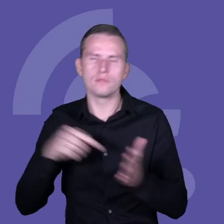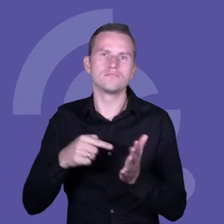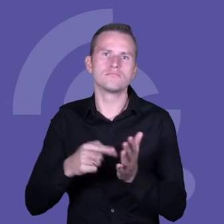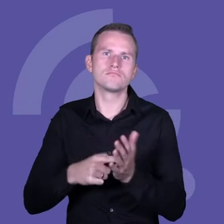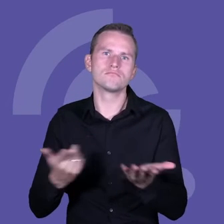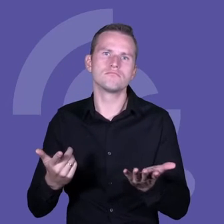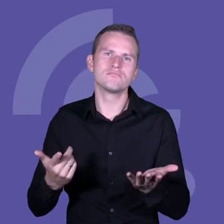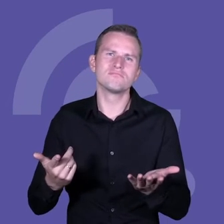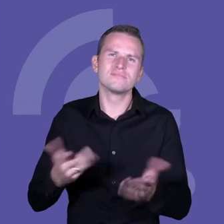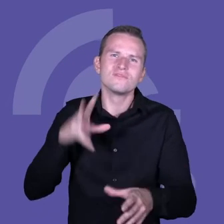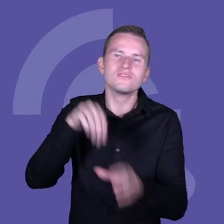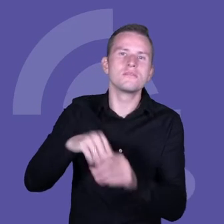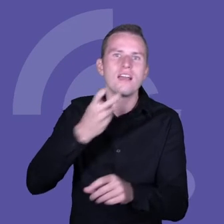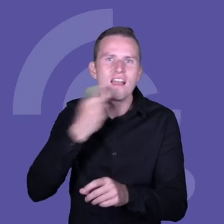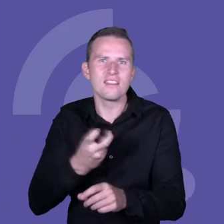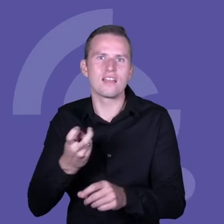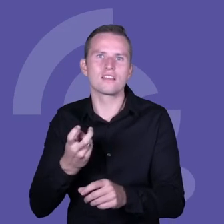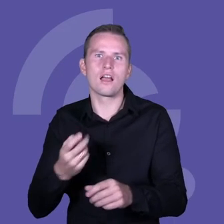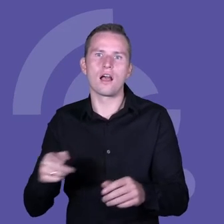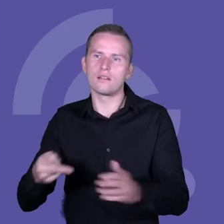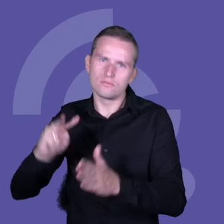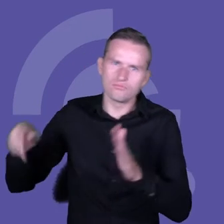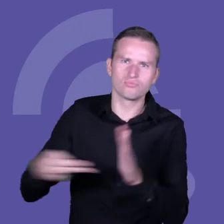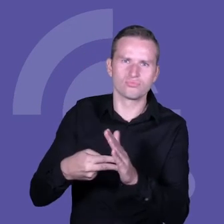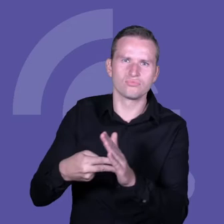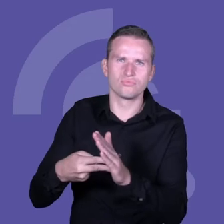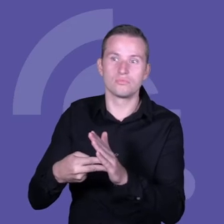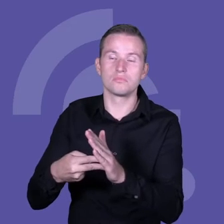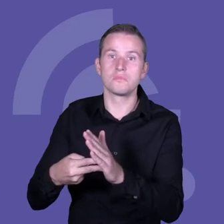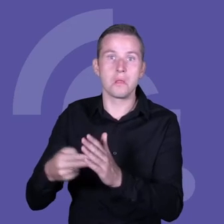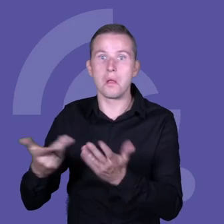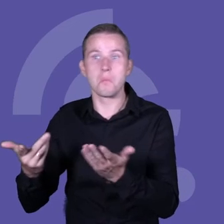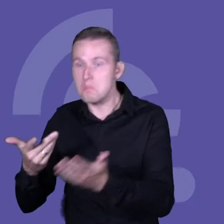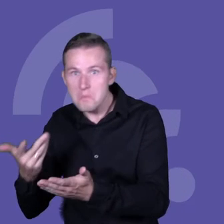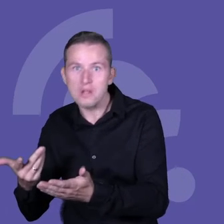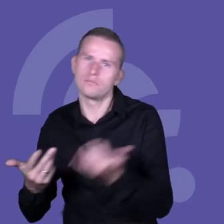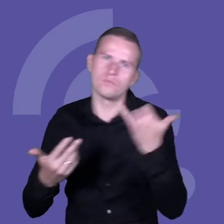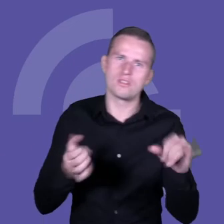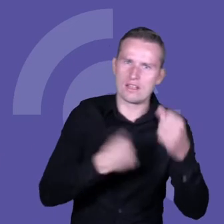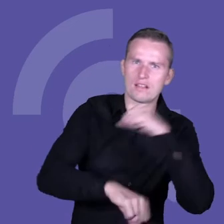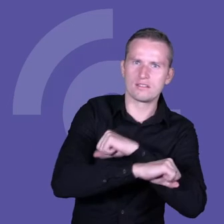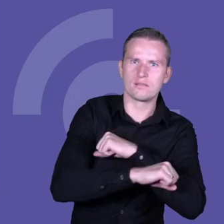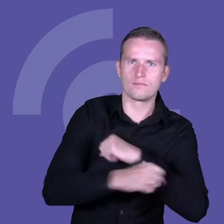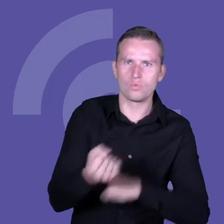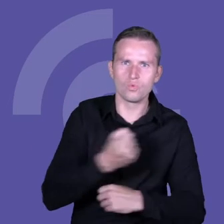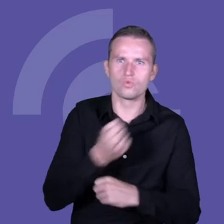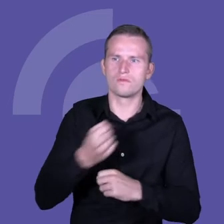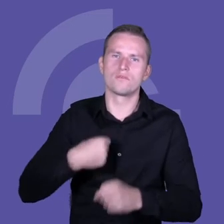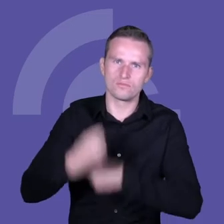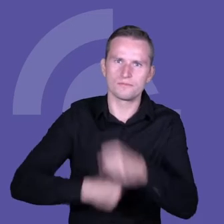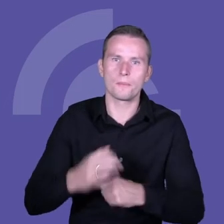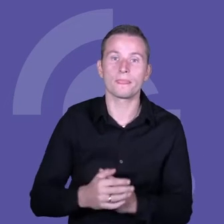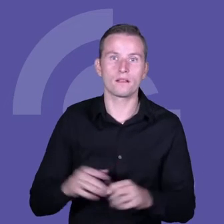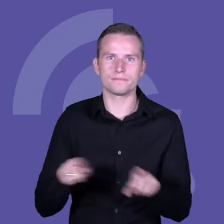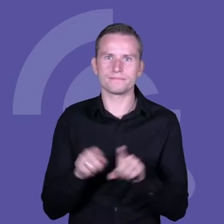jego systemy już są ładowania na wyczerpaniu. Niewątpliwie bez kreatywności by się tutaj nie obyło. Przez